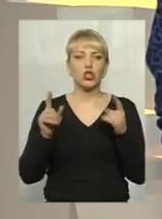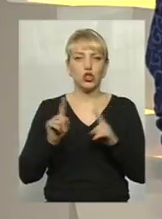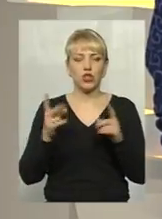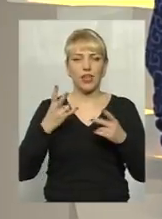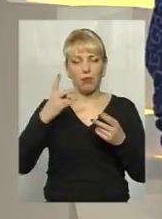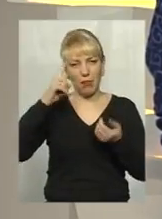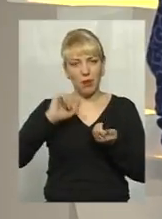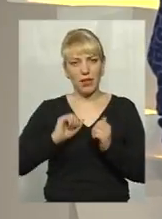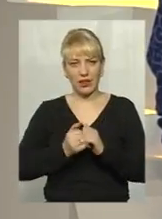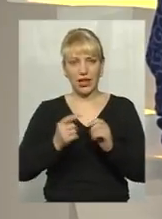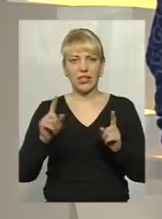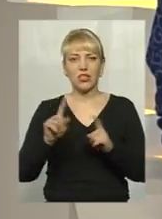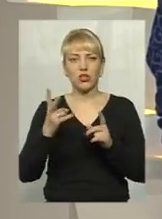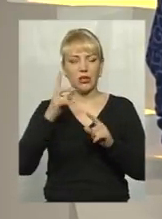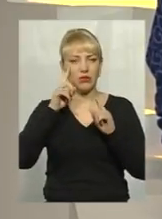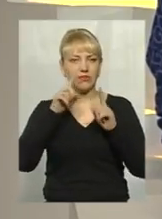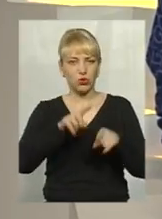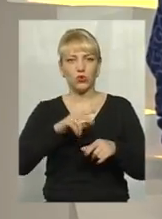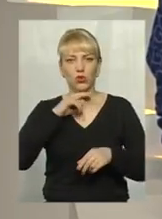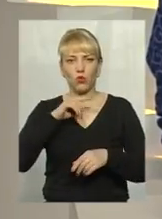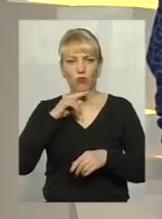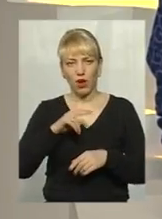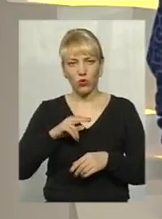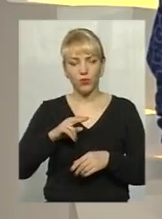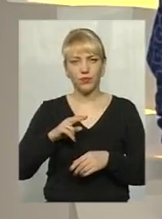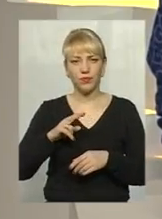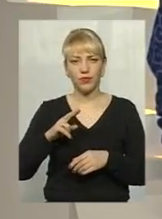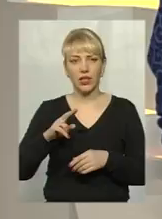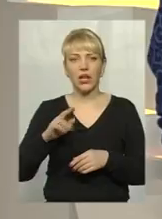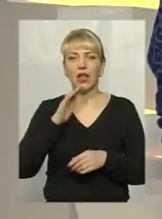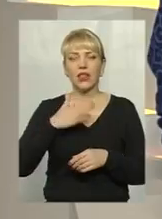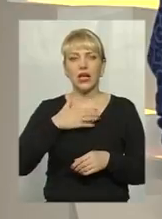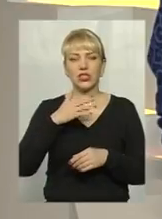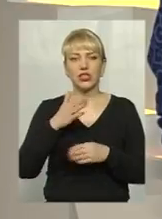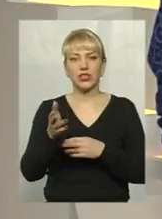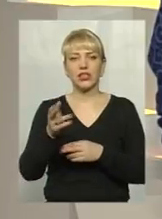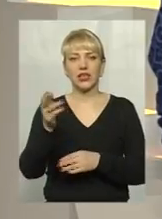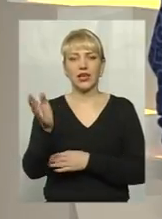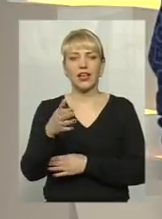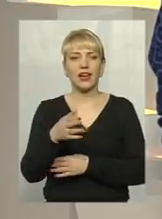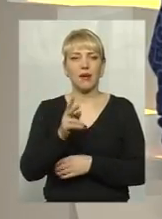пам'ятати, на що варто звернути увагу наших рибалок, які